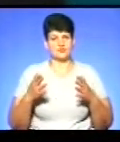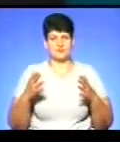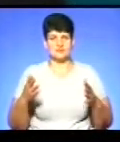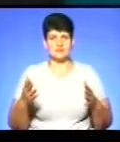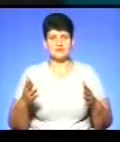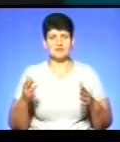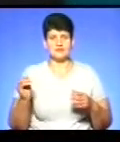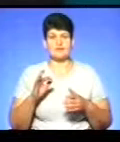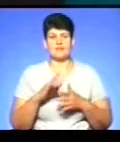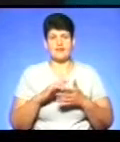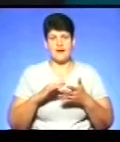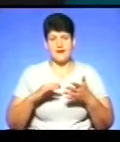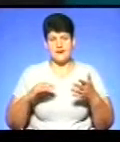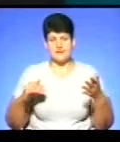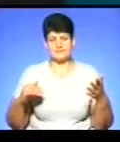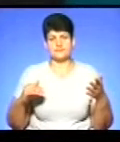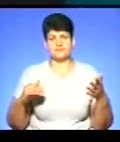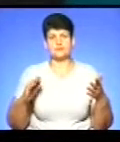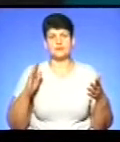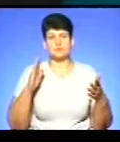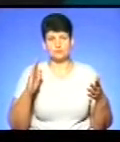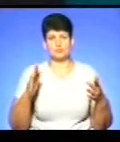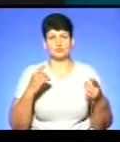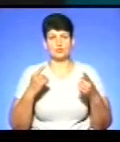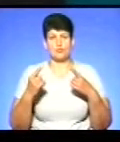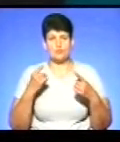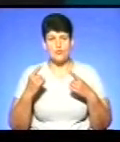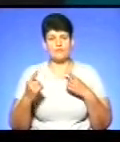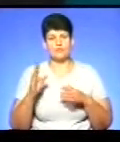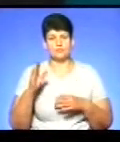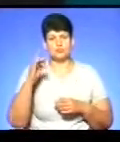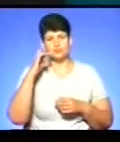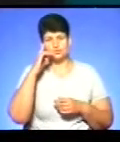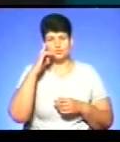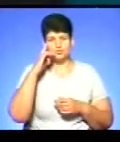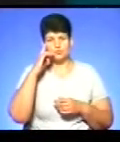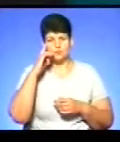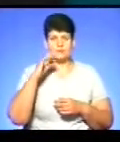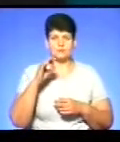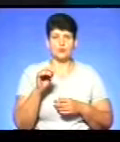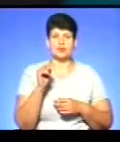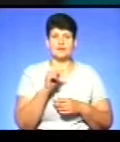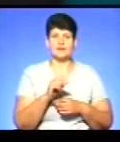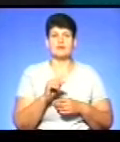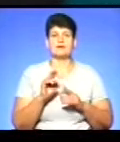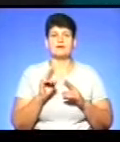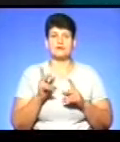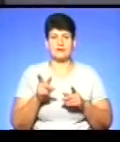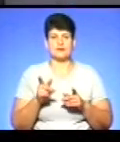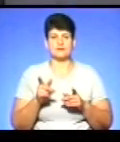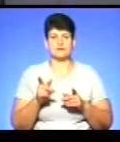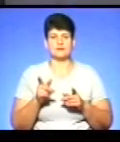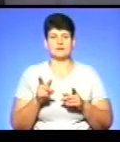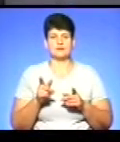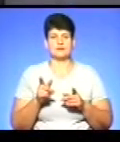далі буде йти мова, будуть думати поважні мужі над тим, як все-таки позбутися цих